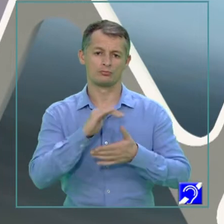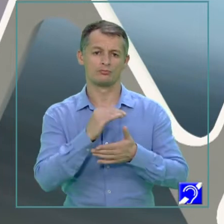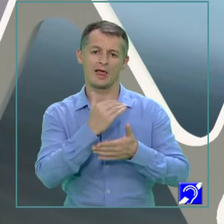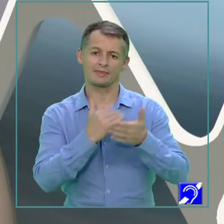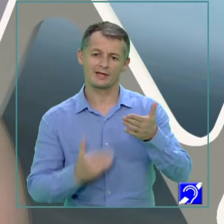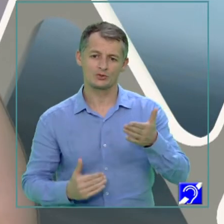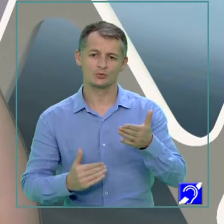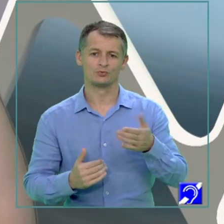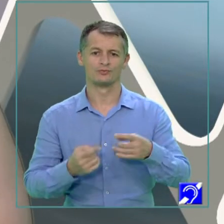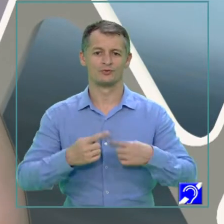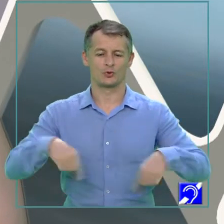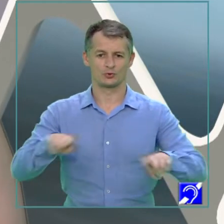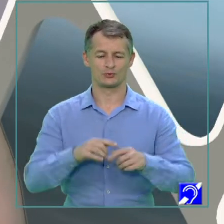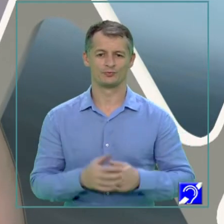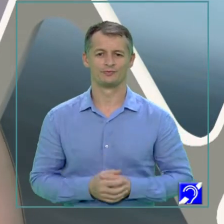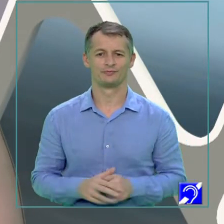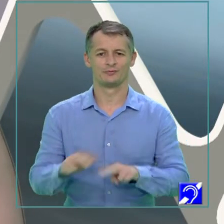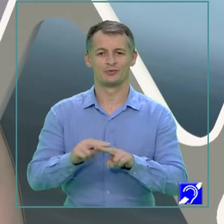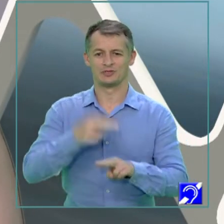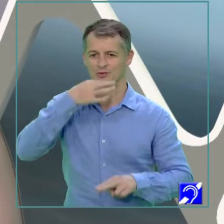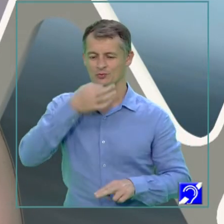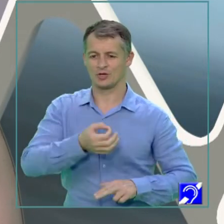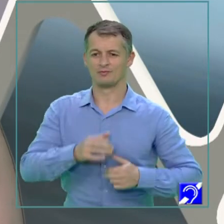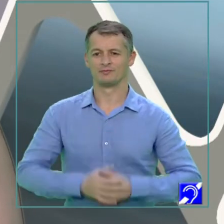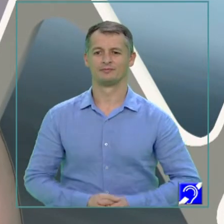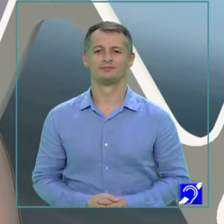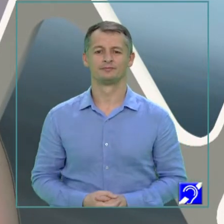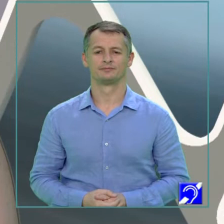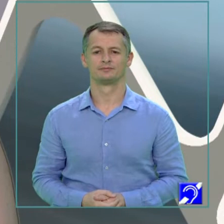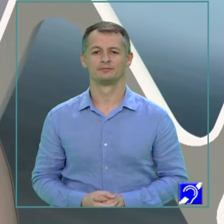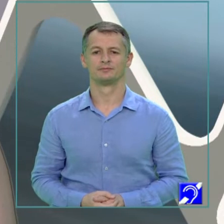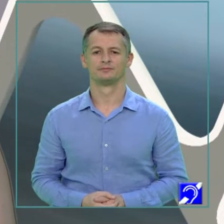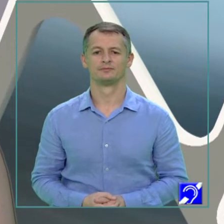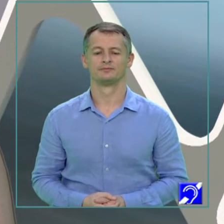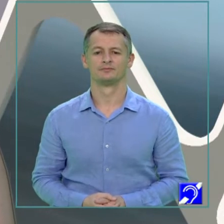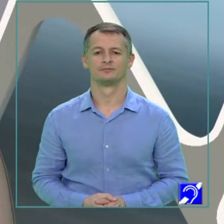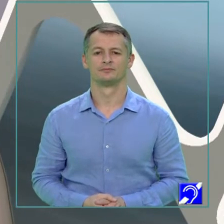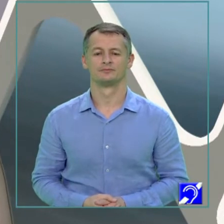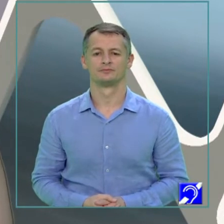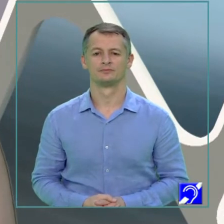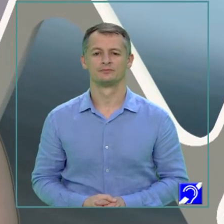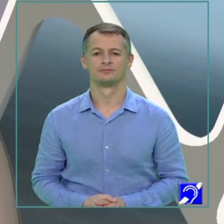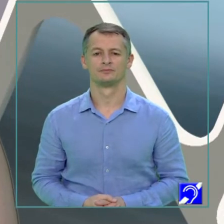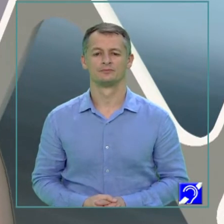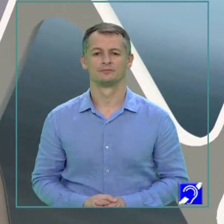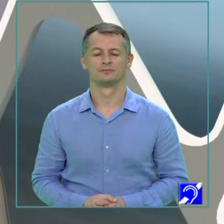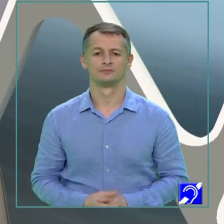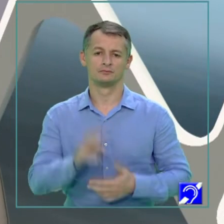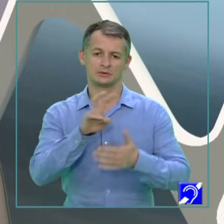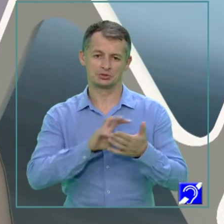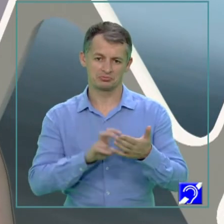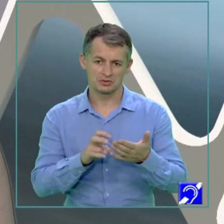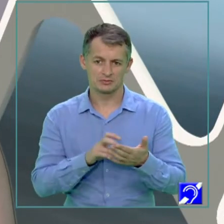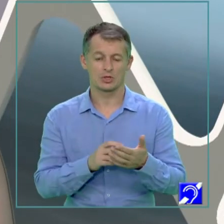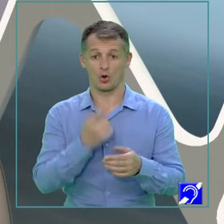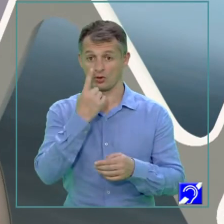nostru, cum spuneam, demersul este următorul, citesc o dată, textul mai